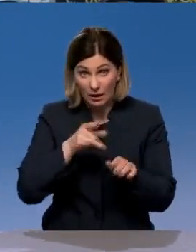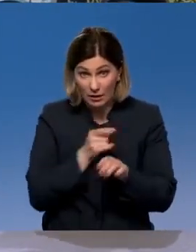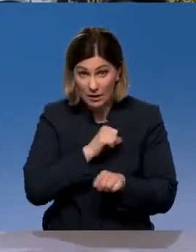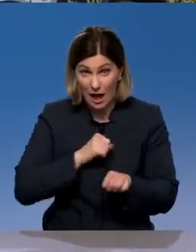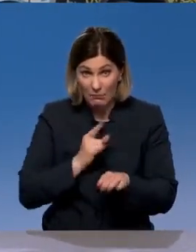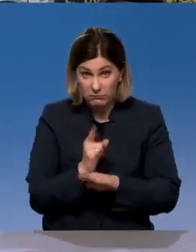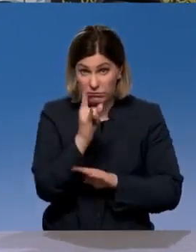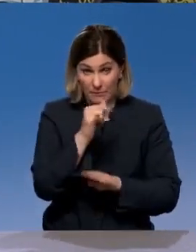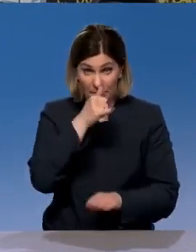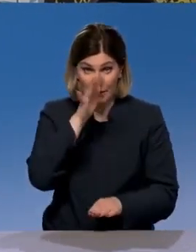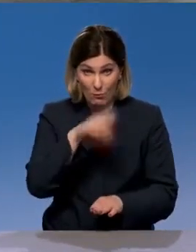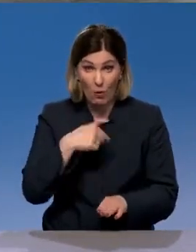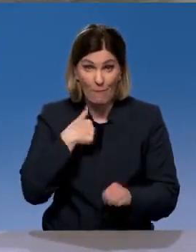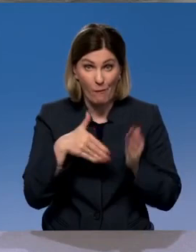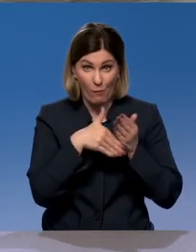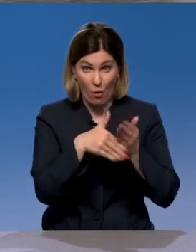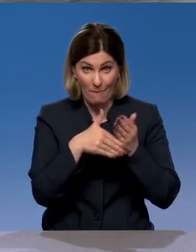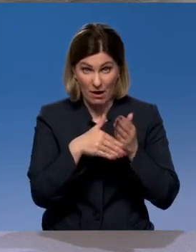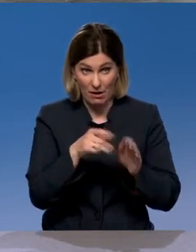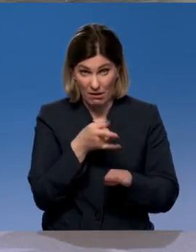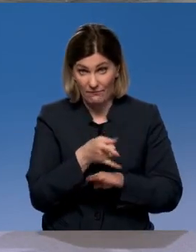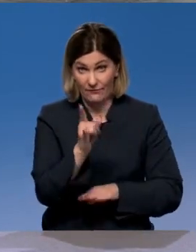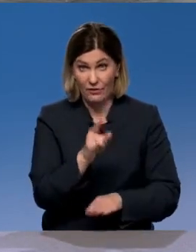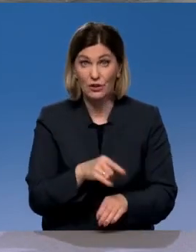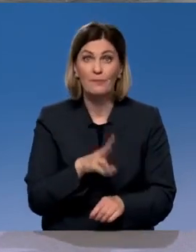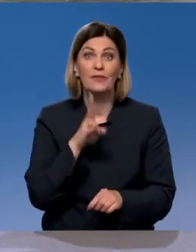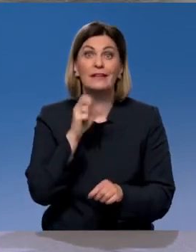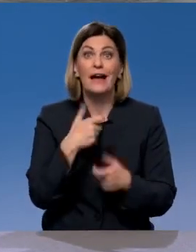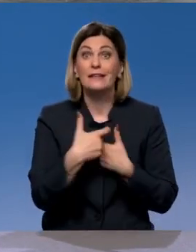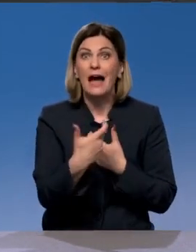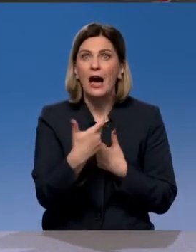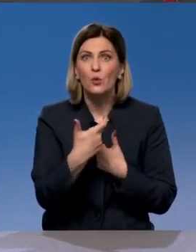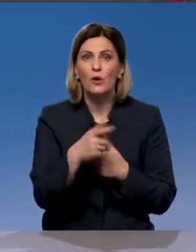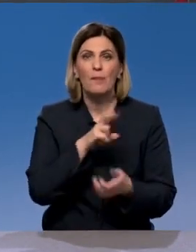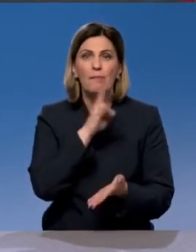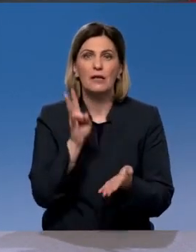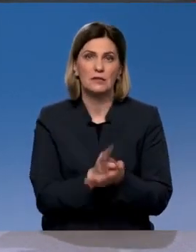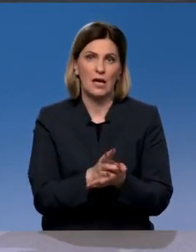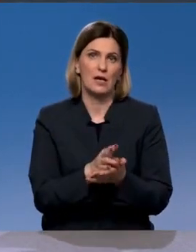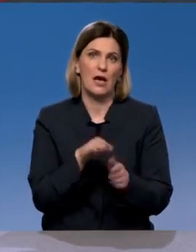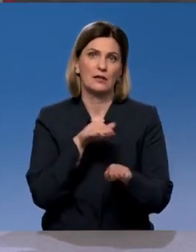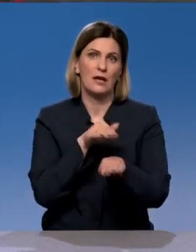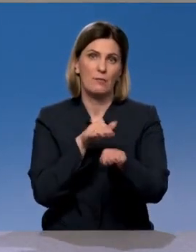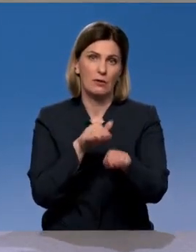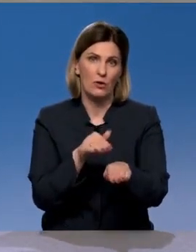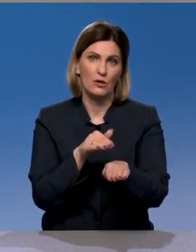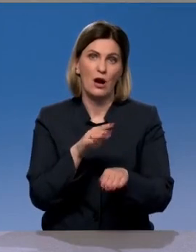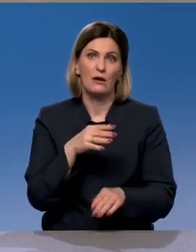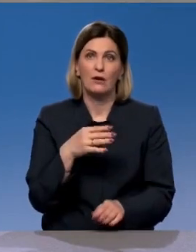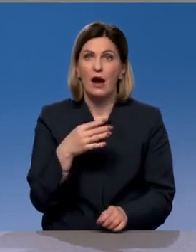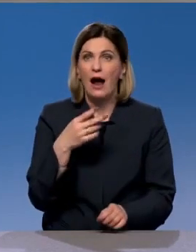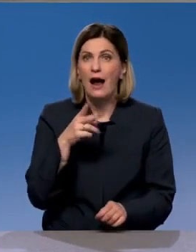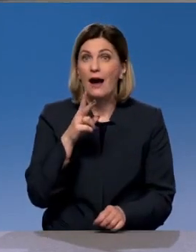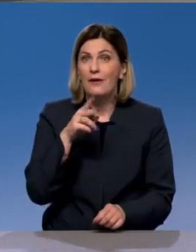да, помогаем как бы выезжать. На трассе постоянные пробки. Ехать 1 километр 40 минут – здесь норма. На